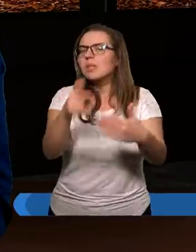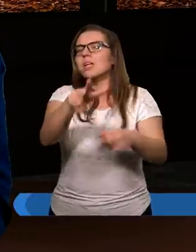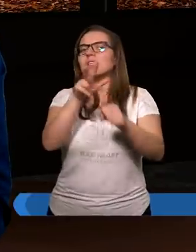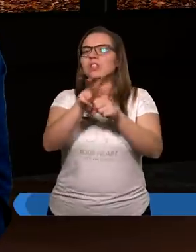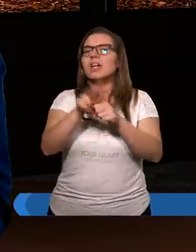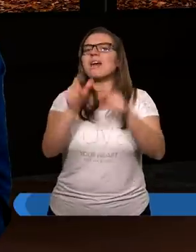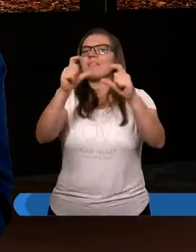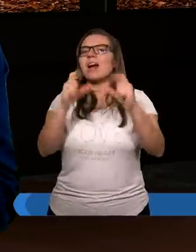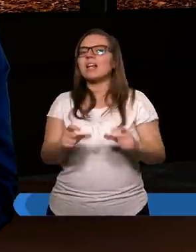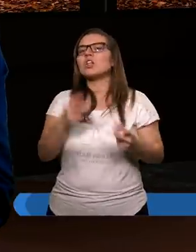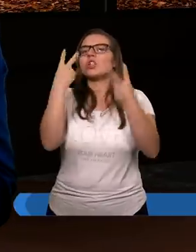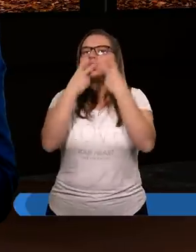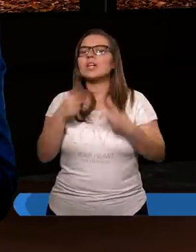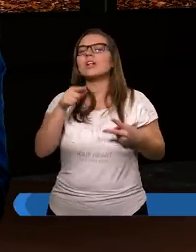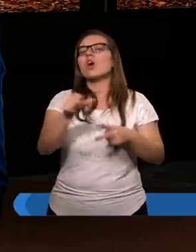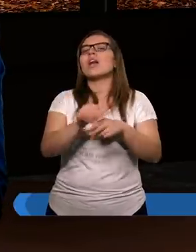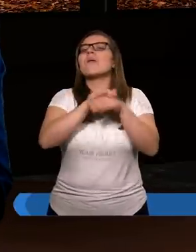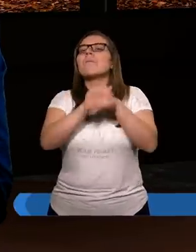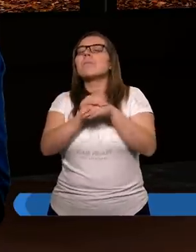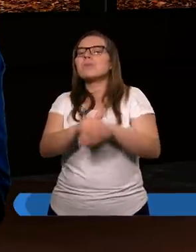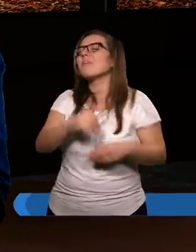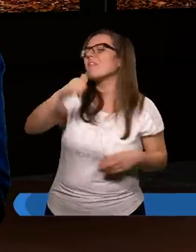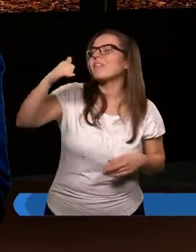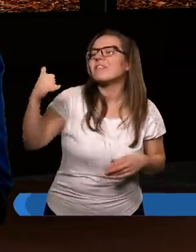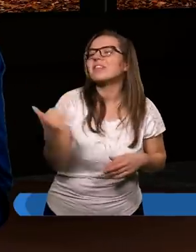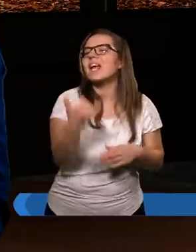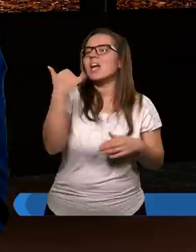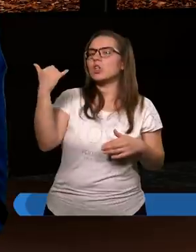13 wersecie czytamy, że jest to przymierze wieczne.